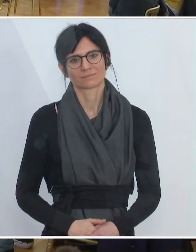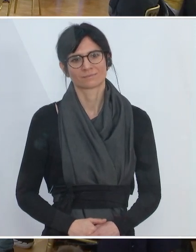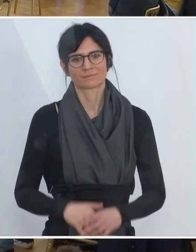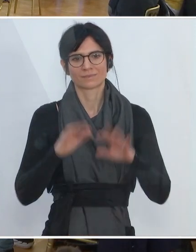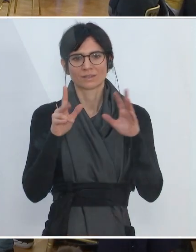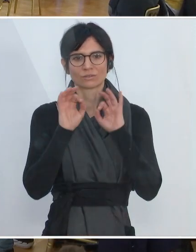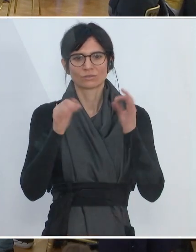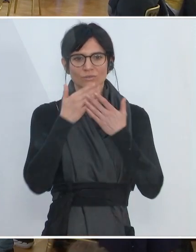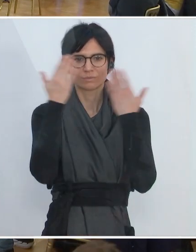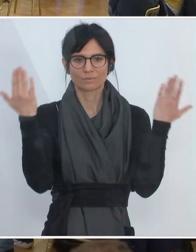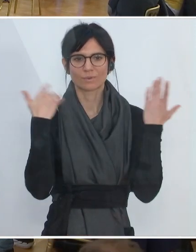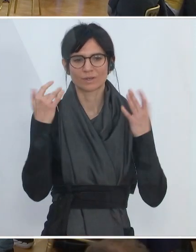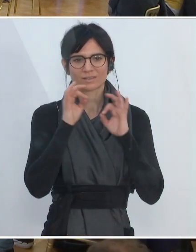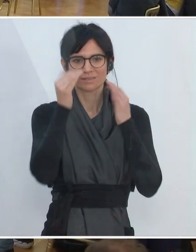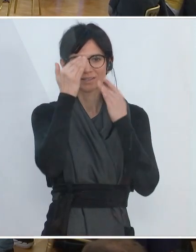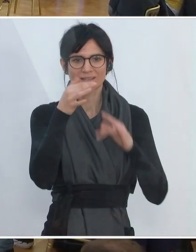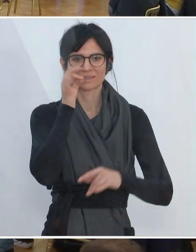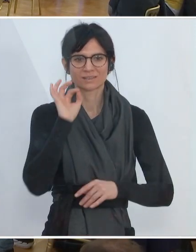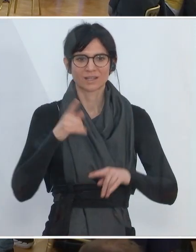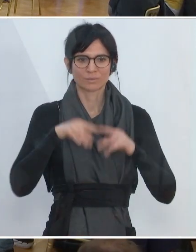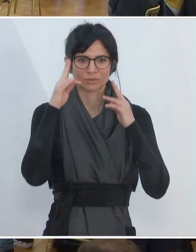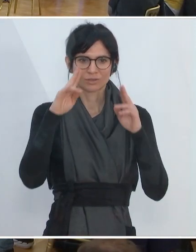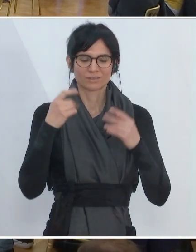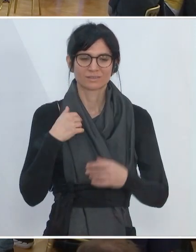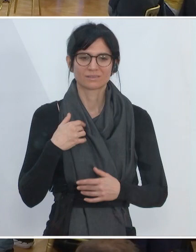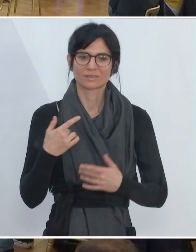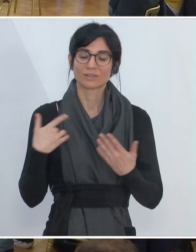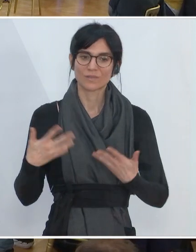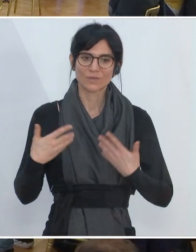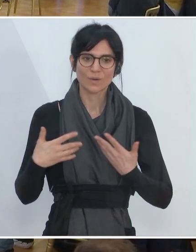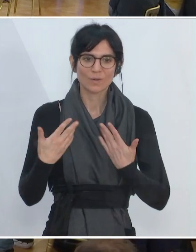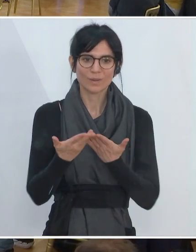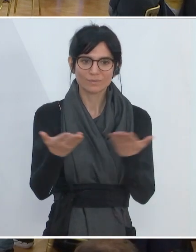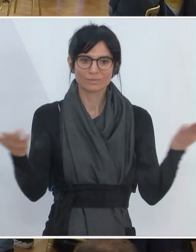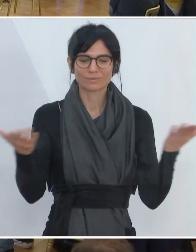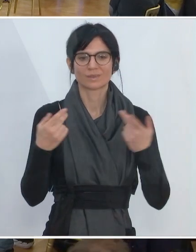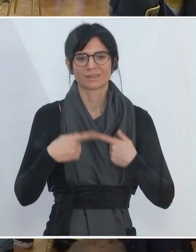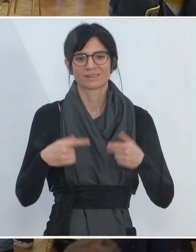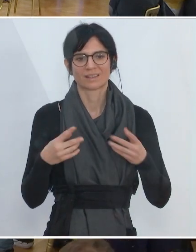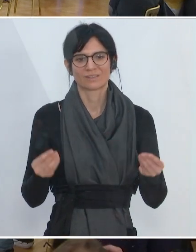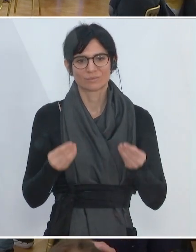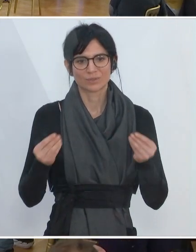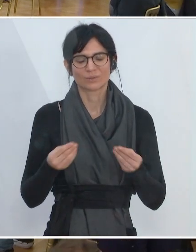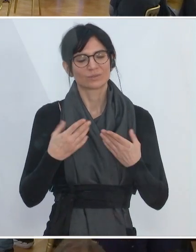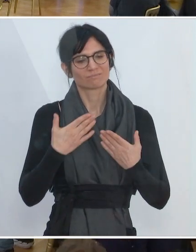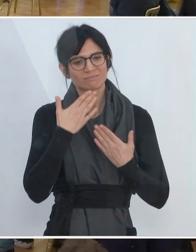Schönen guten Morgen, sehr geehrte Damen und Herren. Es freut mich sehr, Sie heute so zahlreicher begrüßen zu dürfen und ich danke für Ihr Interesse.